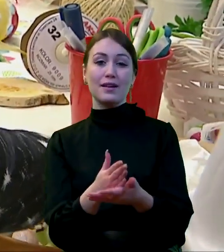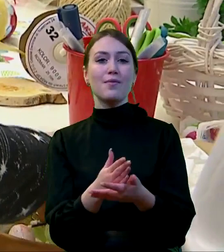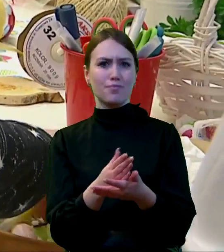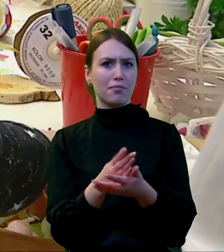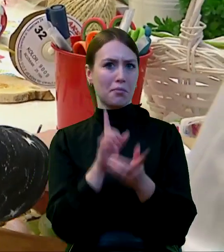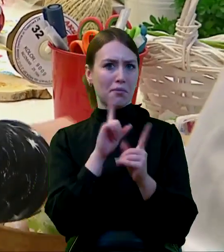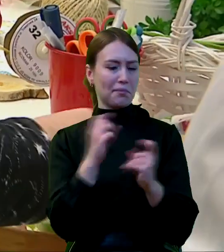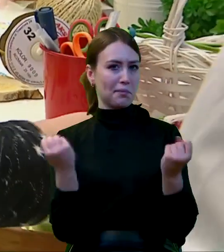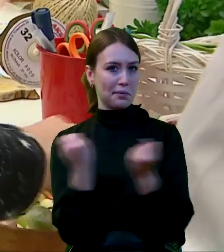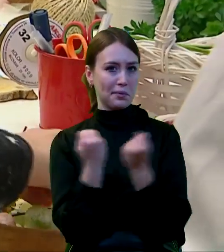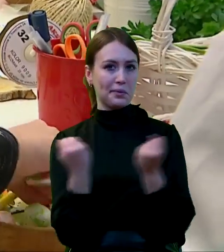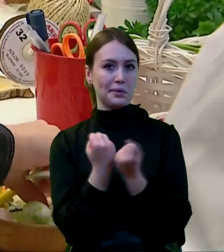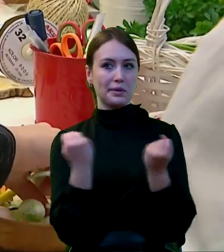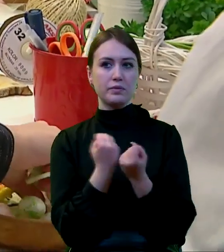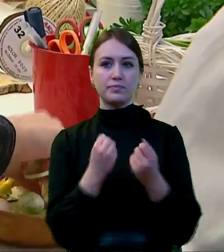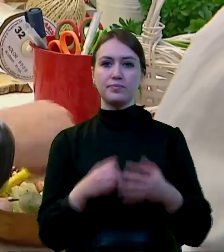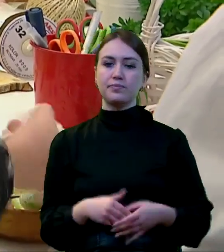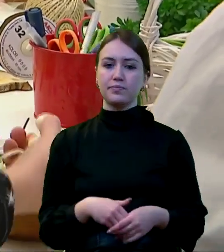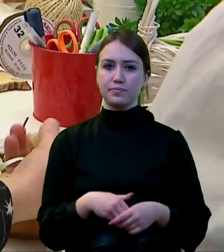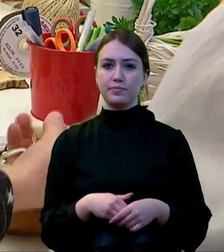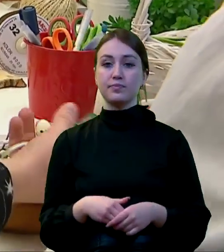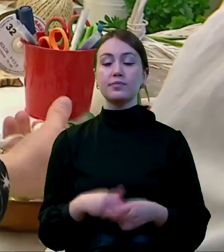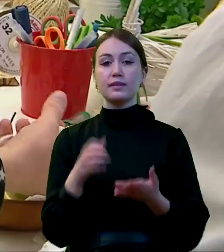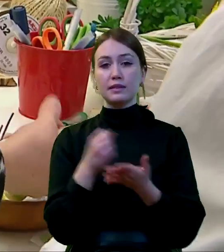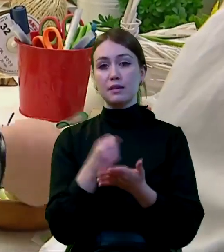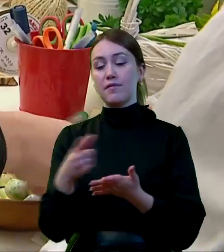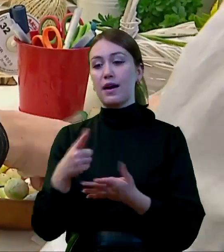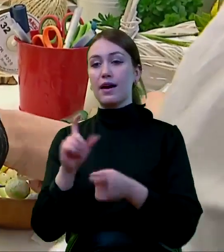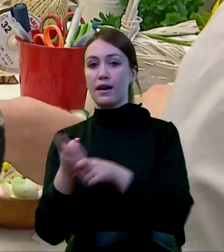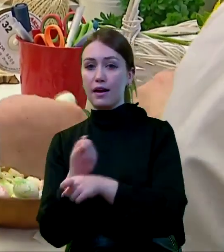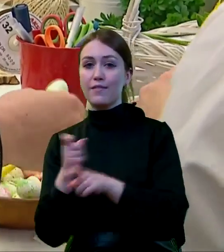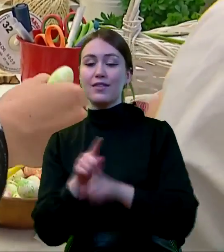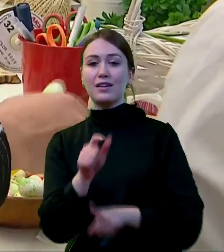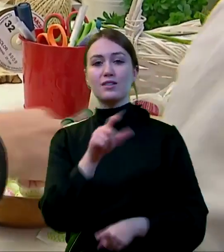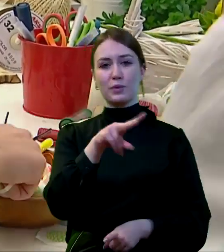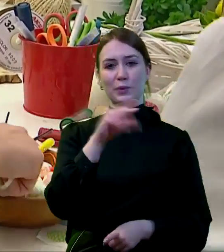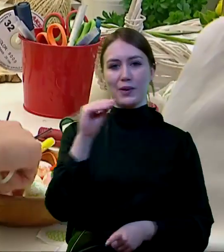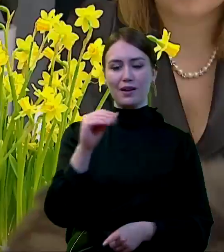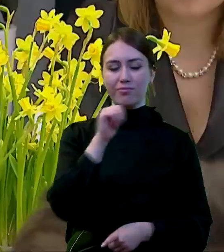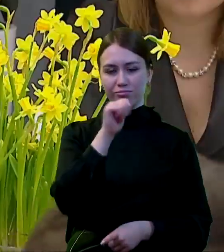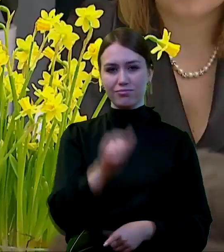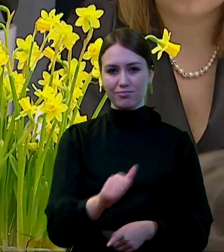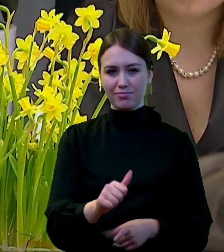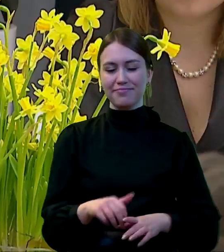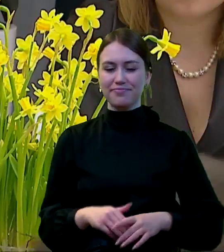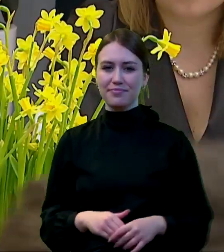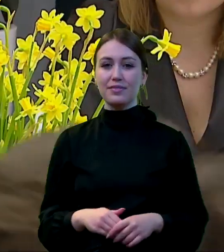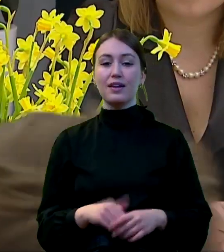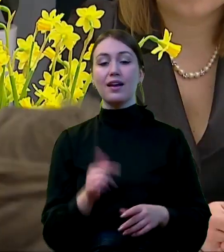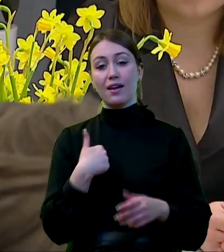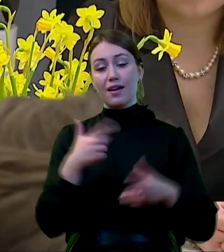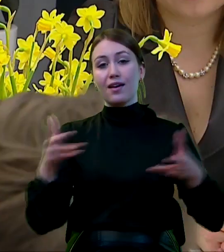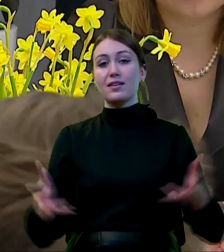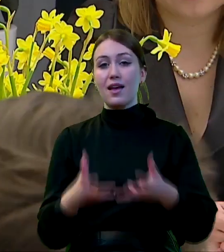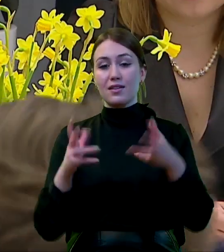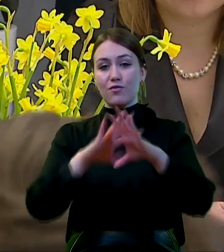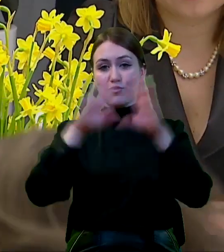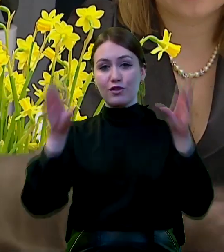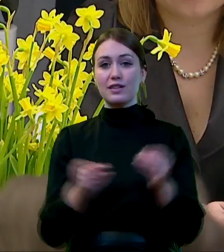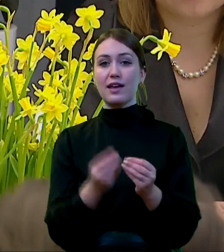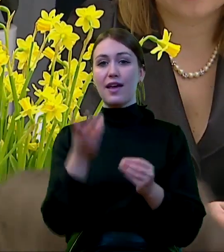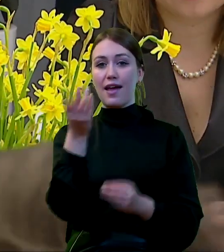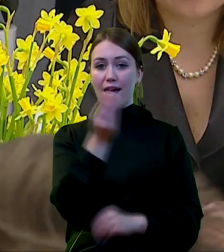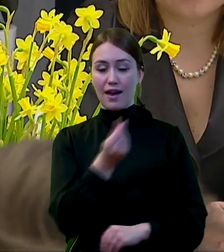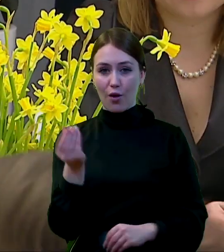całkiem pokaźnego, zarówno ze środków krajowych, jak i unijnych na ekonomię społeczną, więc zachęcam wszystkie podmioty